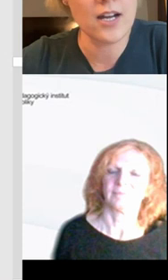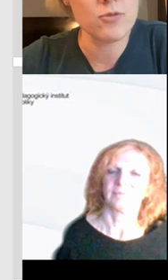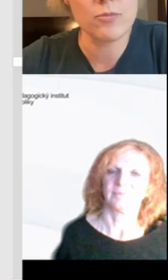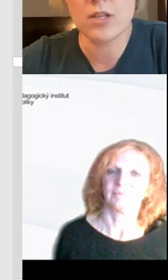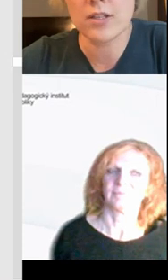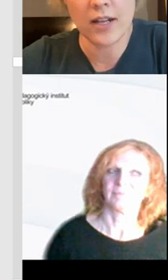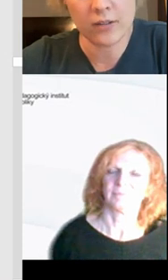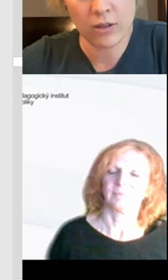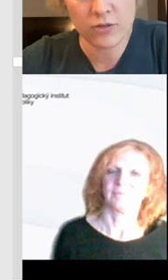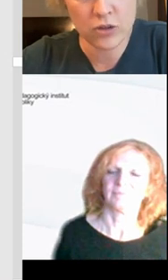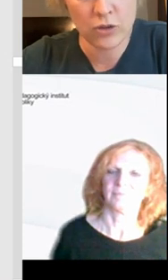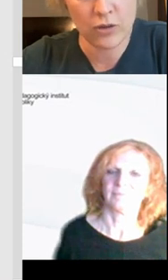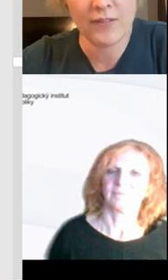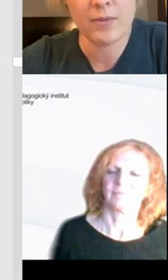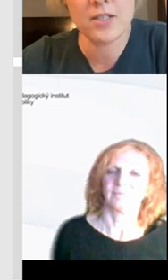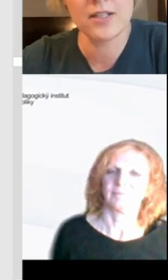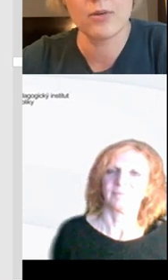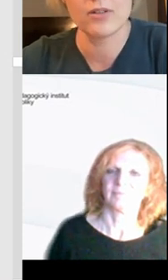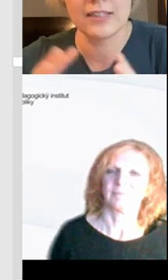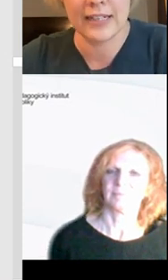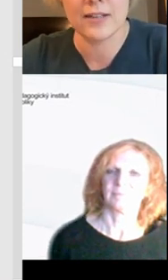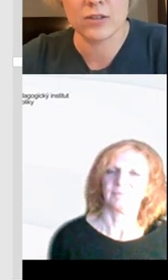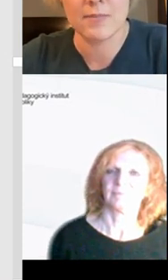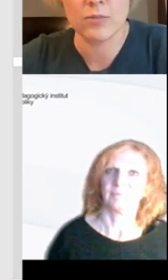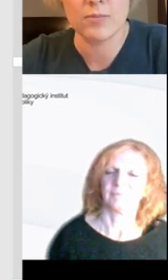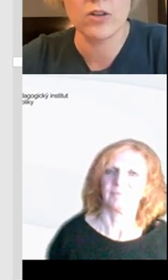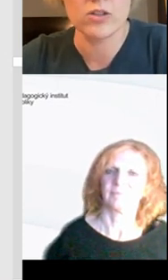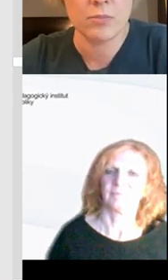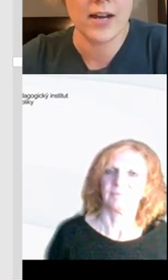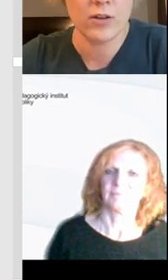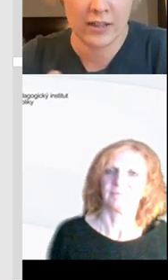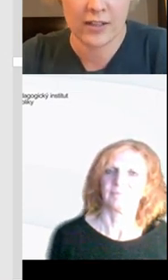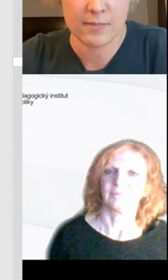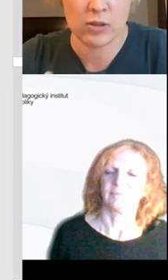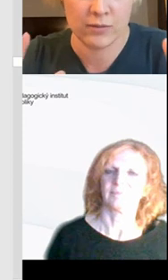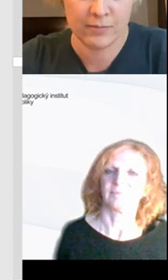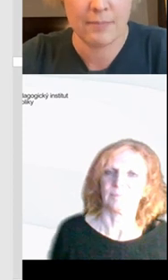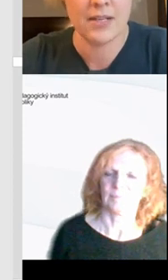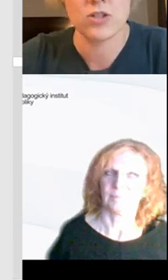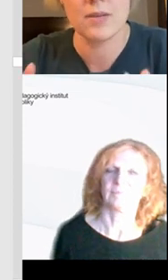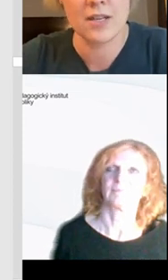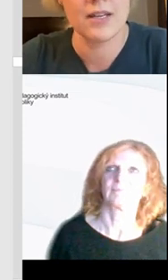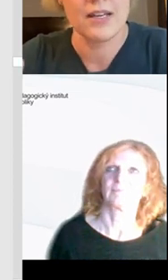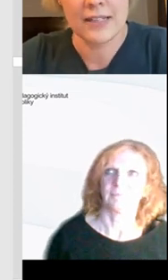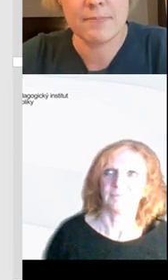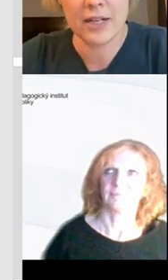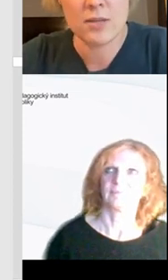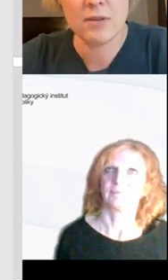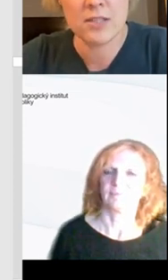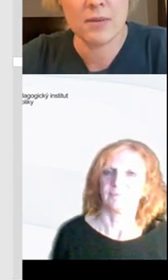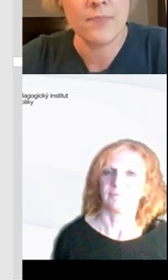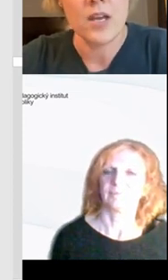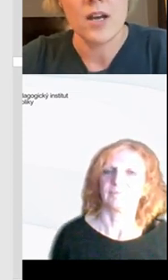rozhodně neříkám, že musíte dělat tohle všecko. Já vám chci, nebo i takhle jsme to měli koncipováno, i takhle jsme to nabili všemi těmi